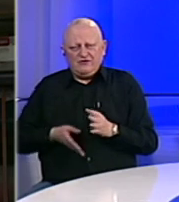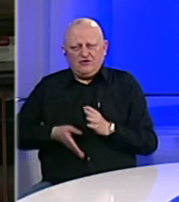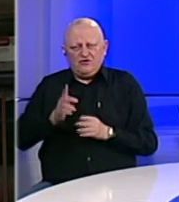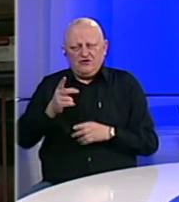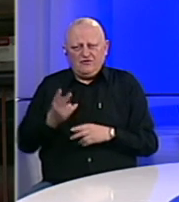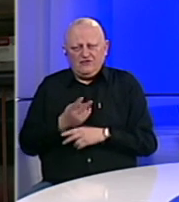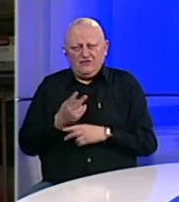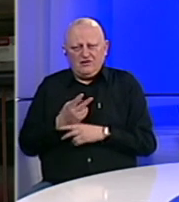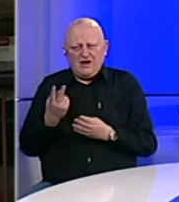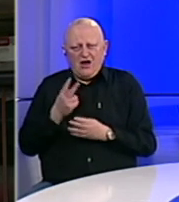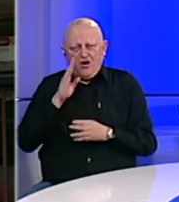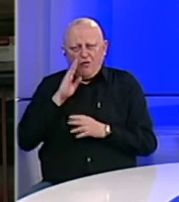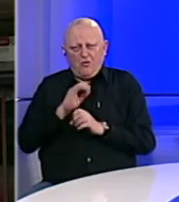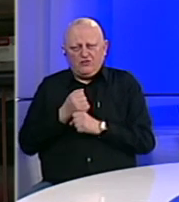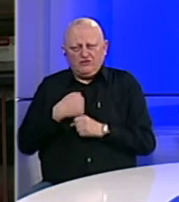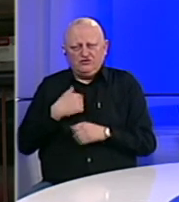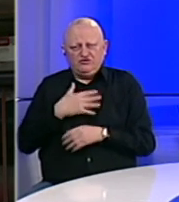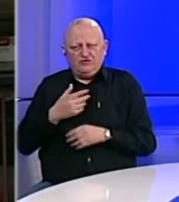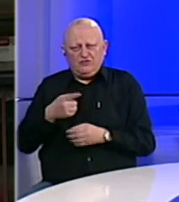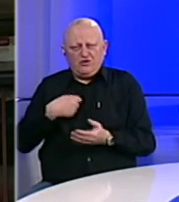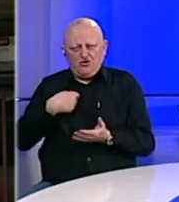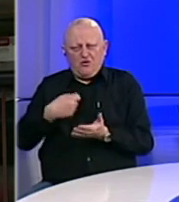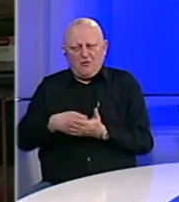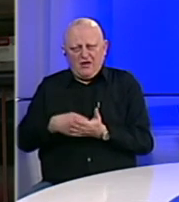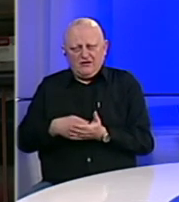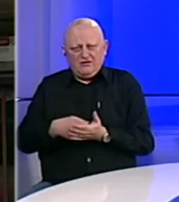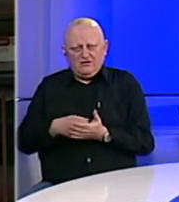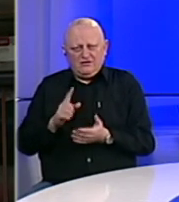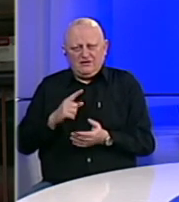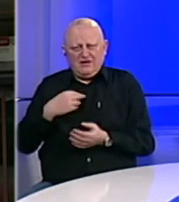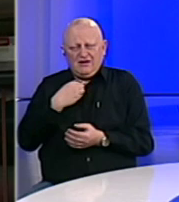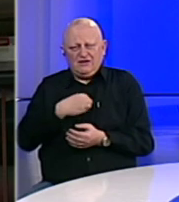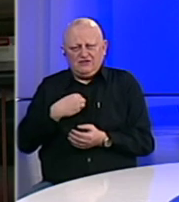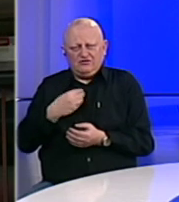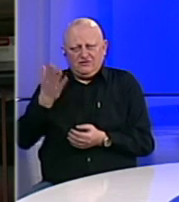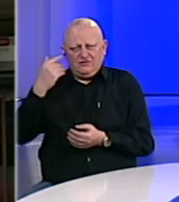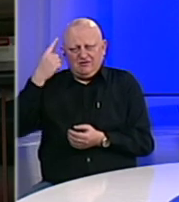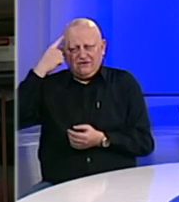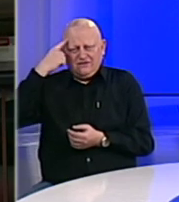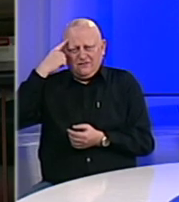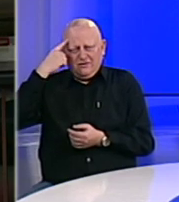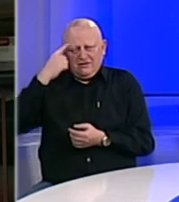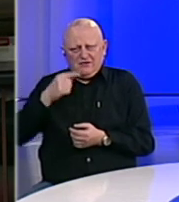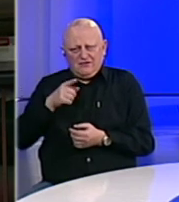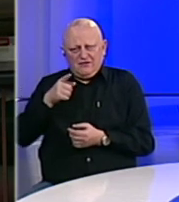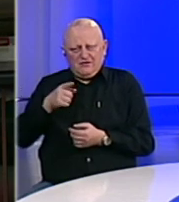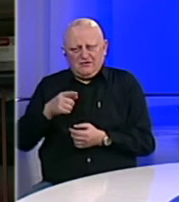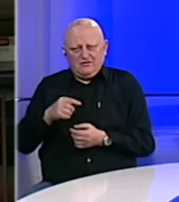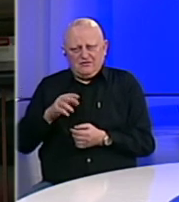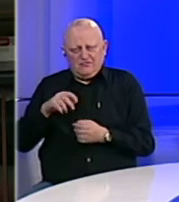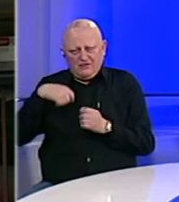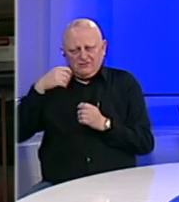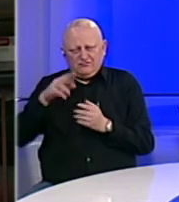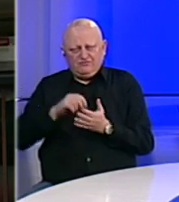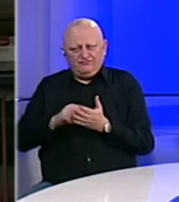zemlje. Mi kao BiH želimo to da platimo. Nije se nažalost ranije mislilo da se ovakva scenarija